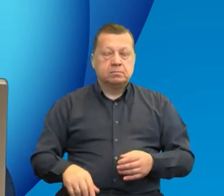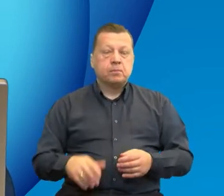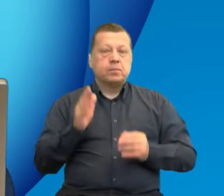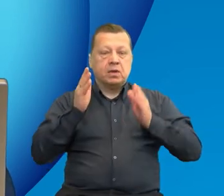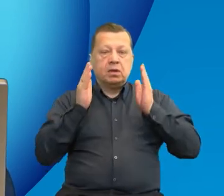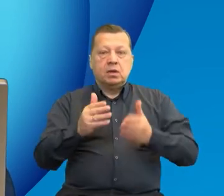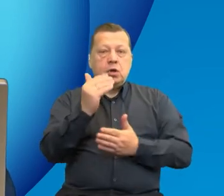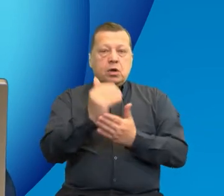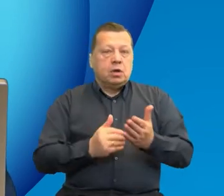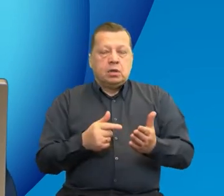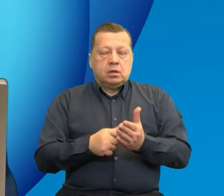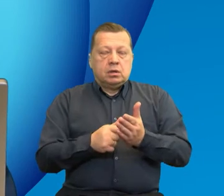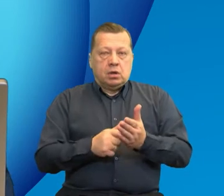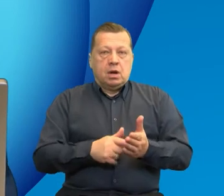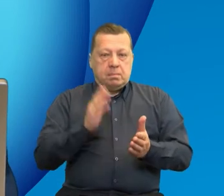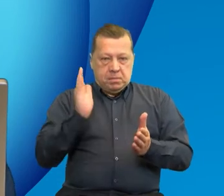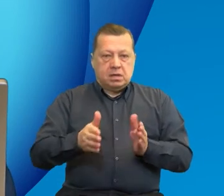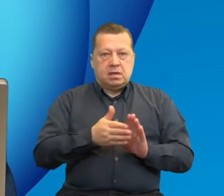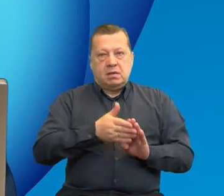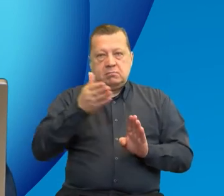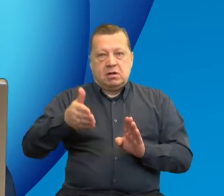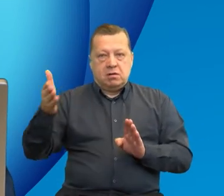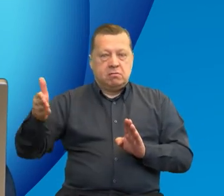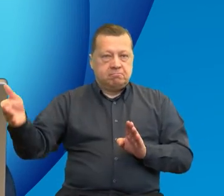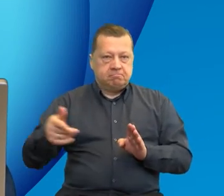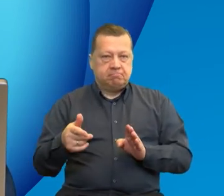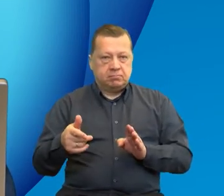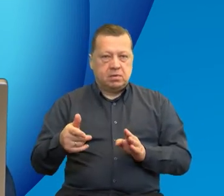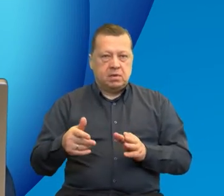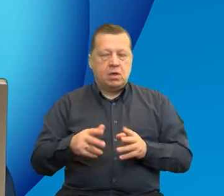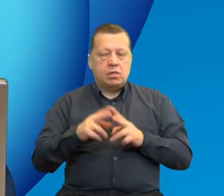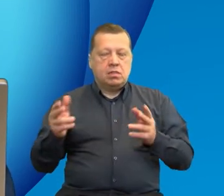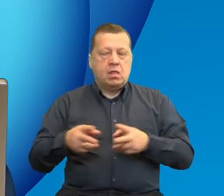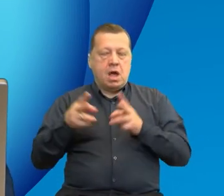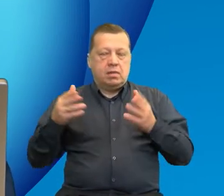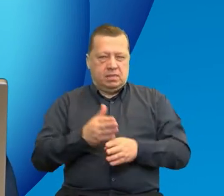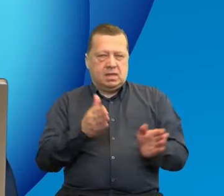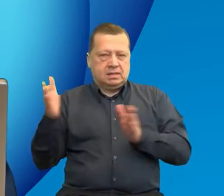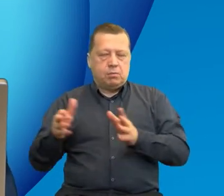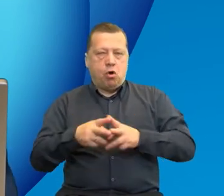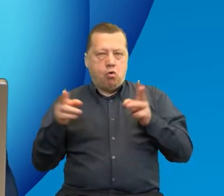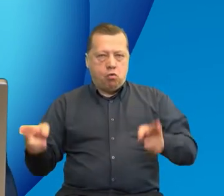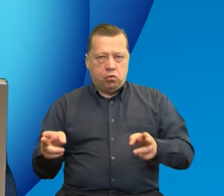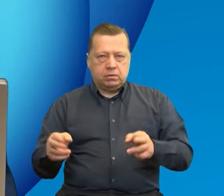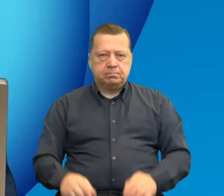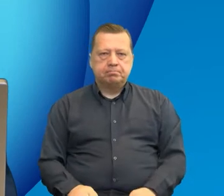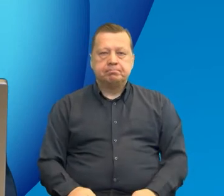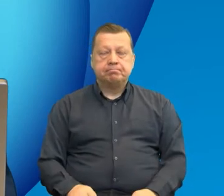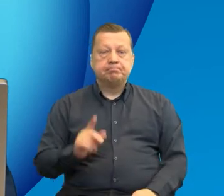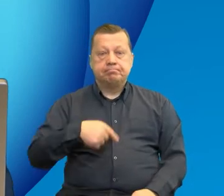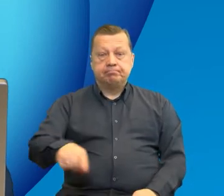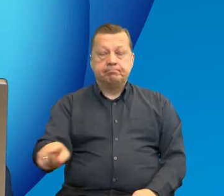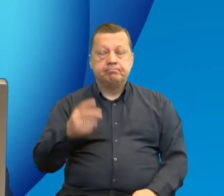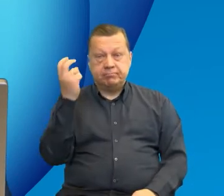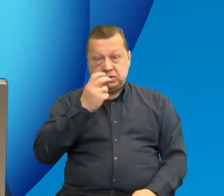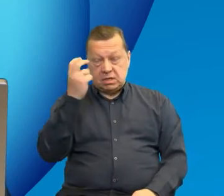na programach, które właśnie będą już dostępne w kolejnej perspektywie finansowej. A przed nami również